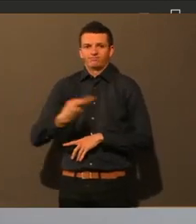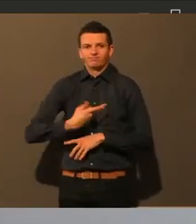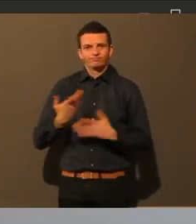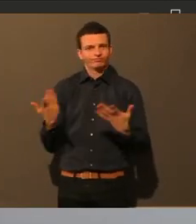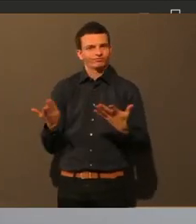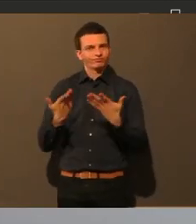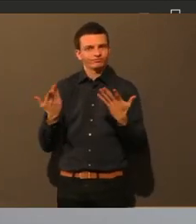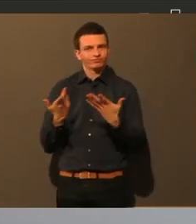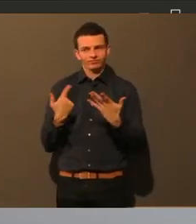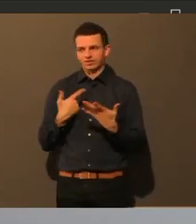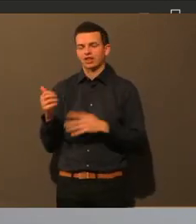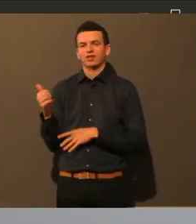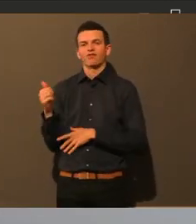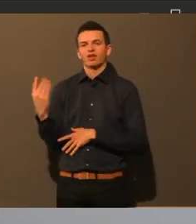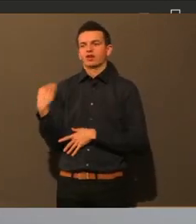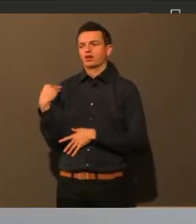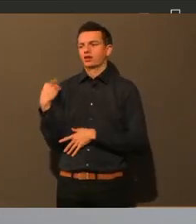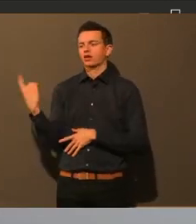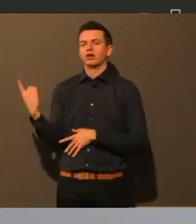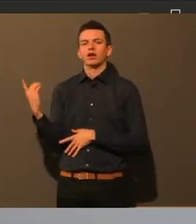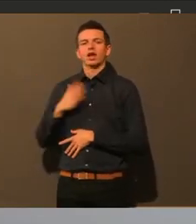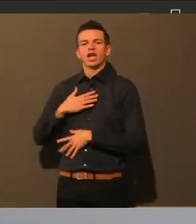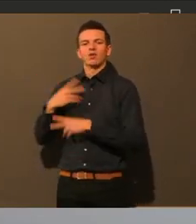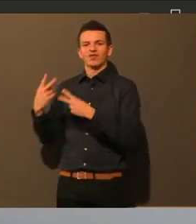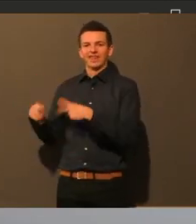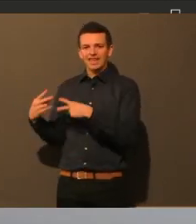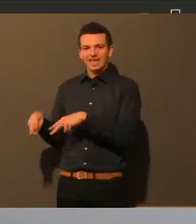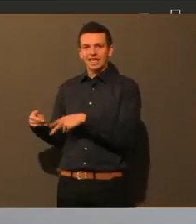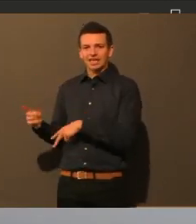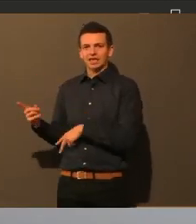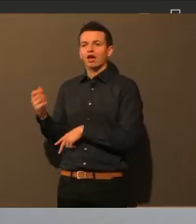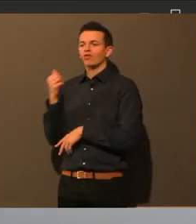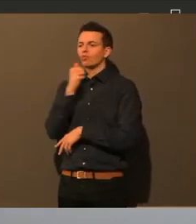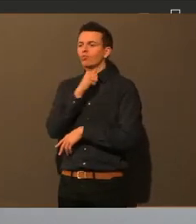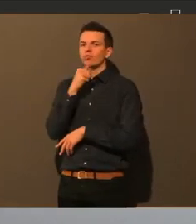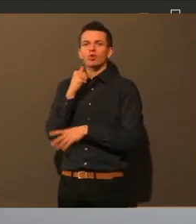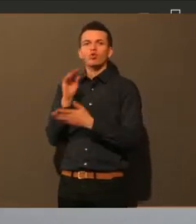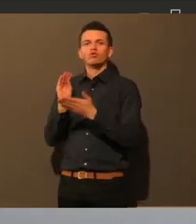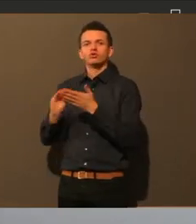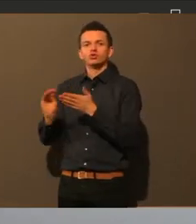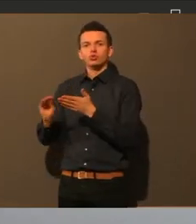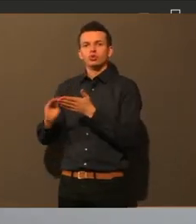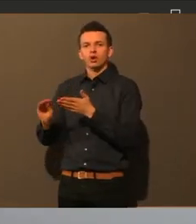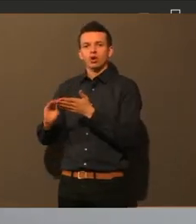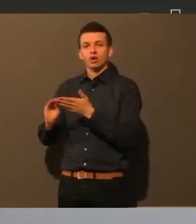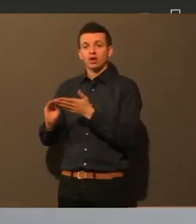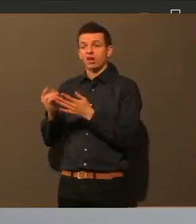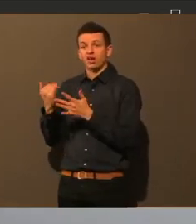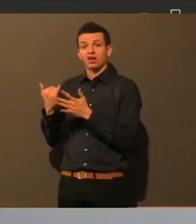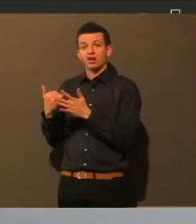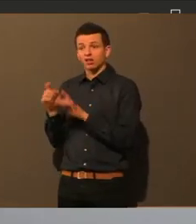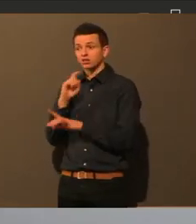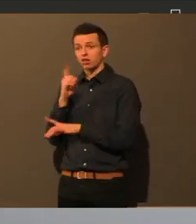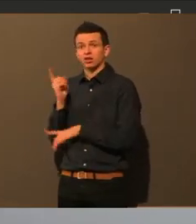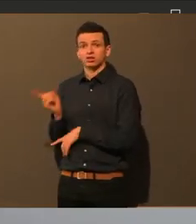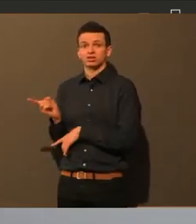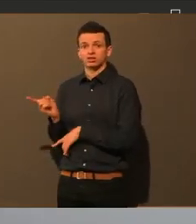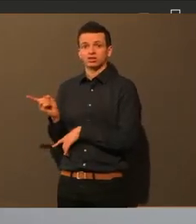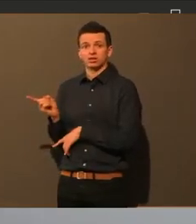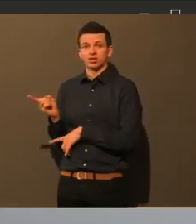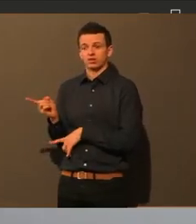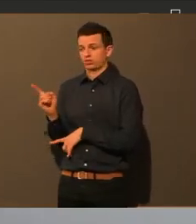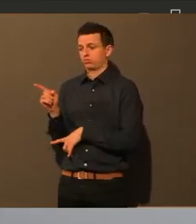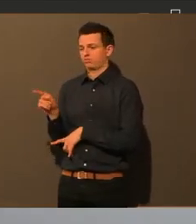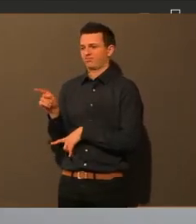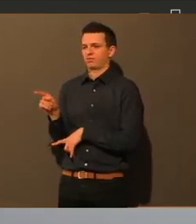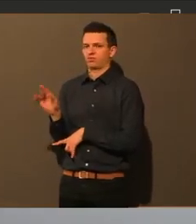Berufsschule und die fallen immer irgendwie, also Berufsschule fallen immer hinten runter. Also die haben dann immer Gleichdistanzunterricht und